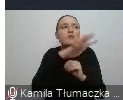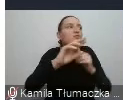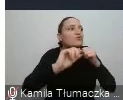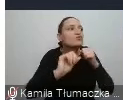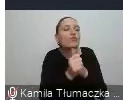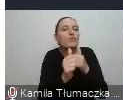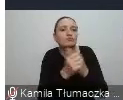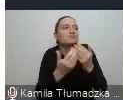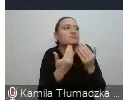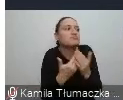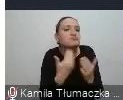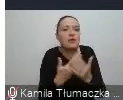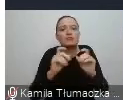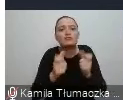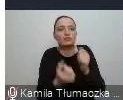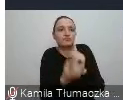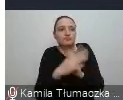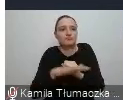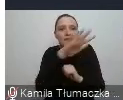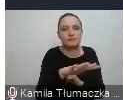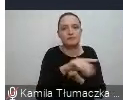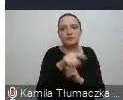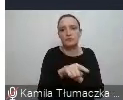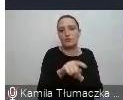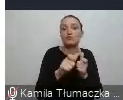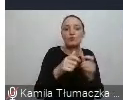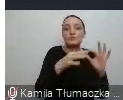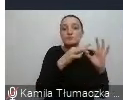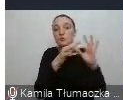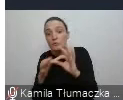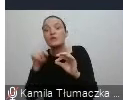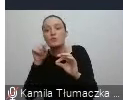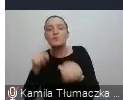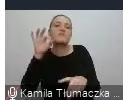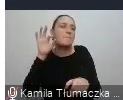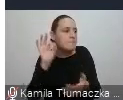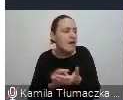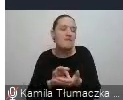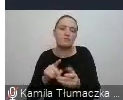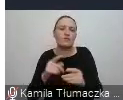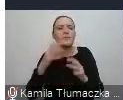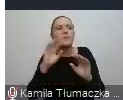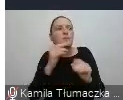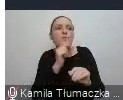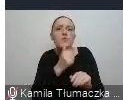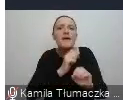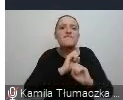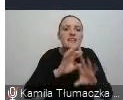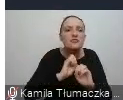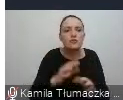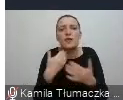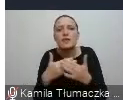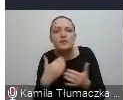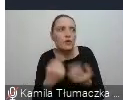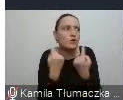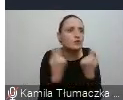jakoś tłumaczymy, że coś jest związane z czymś i na pewno tak jest. I są one tak u nas zakorzenione